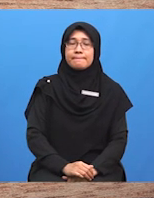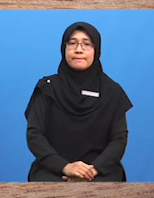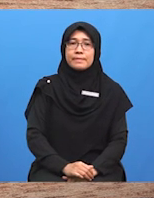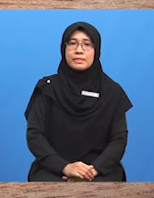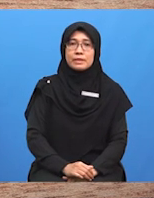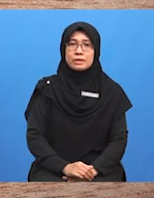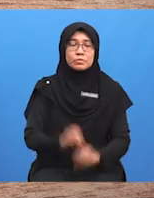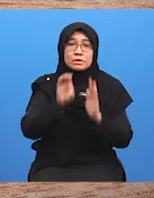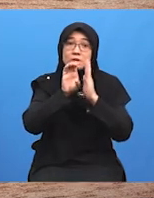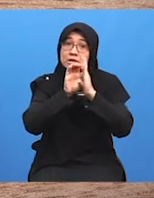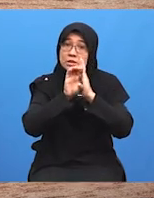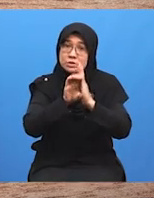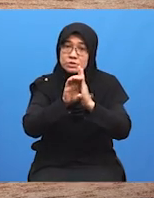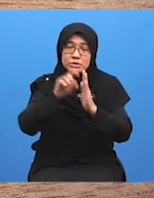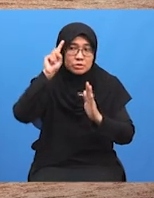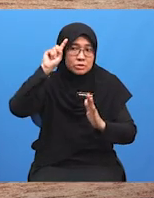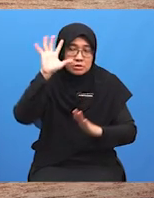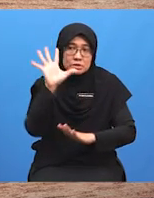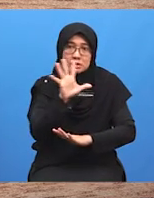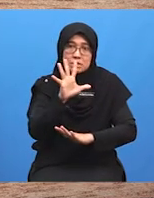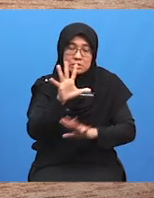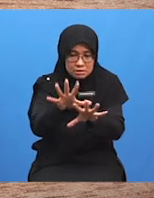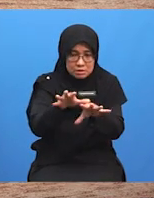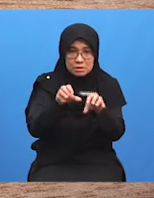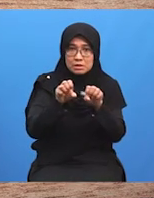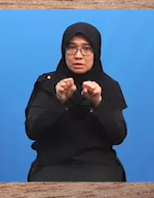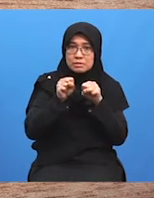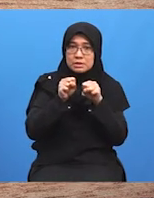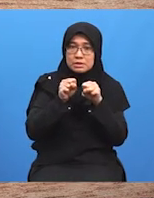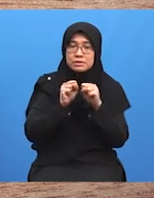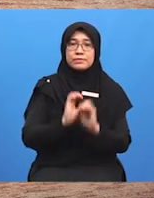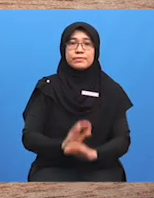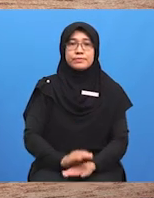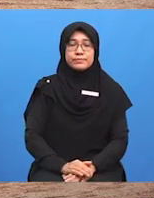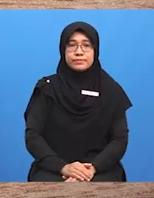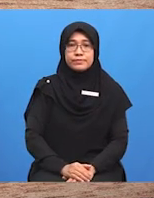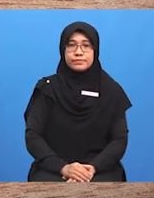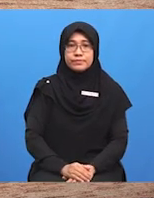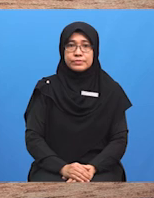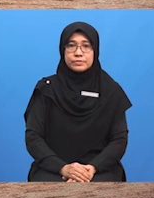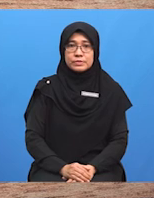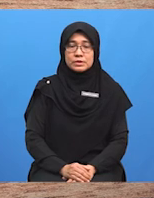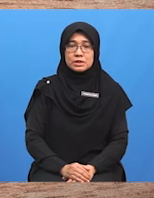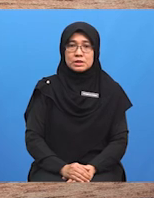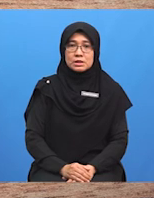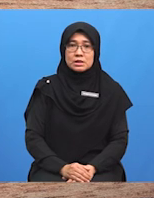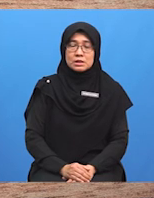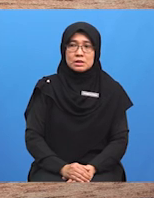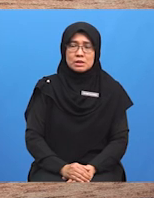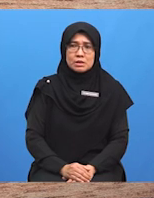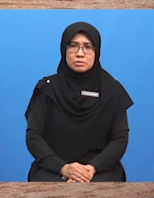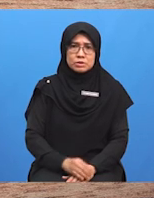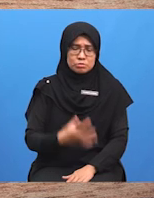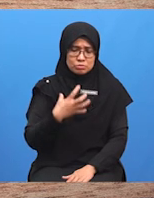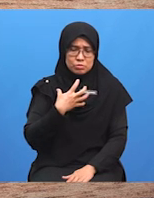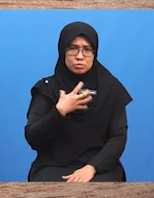Contoh apabila dapat dilihat dalam situasi berikut Tindakan protes seperti